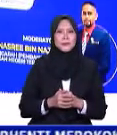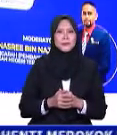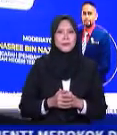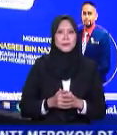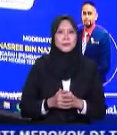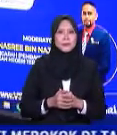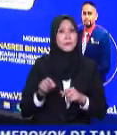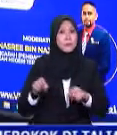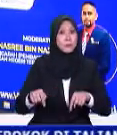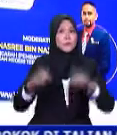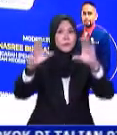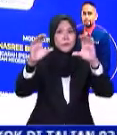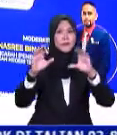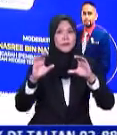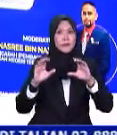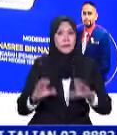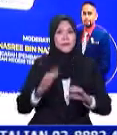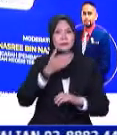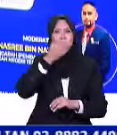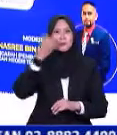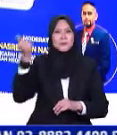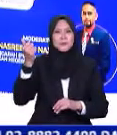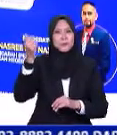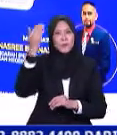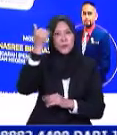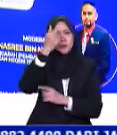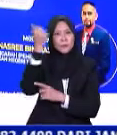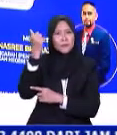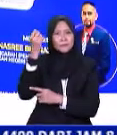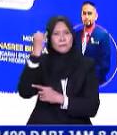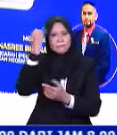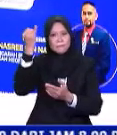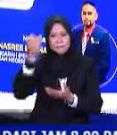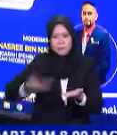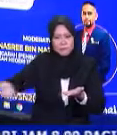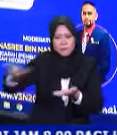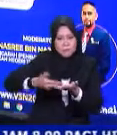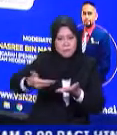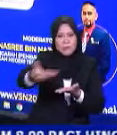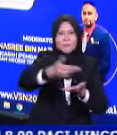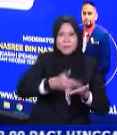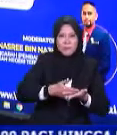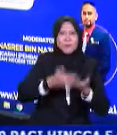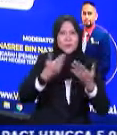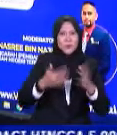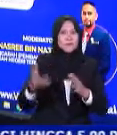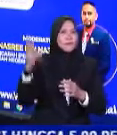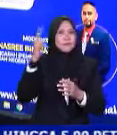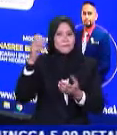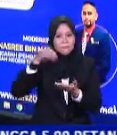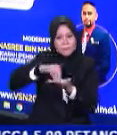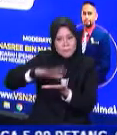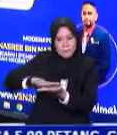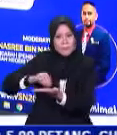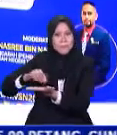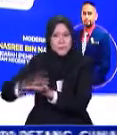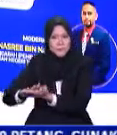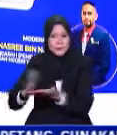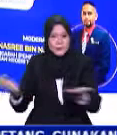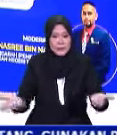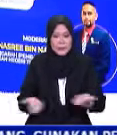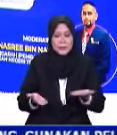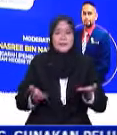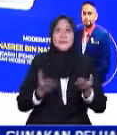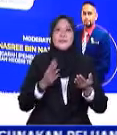satu medium ataupun platform yang terbaik sebenarnya kerana pandangan anda semua telahpun didengari bukan sahaja oleh kami di